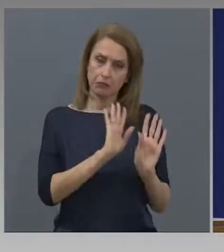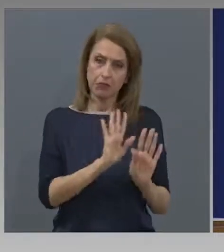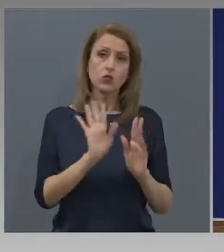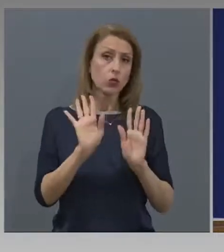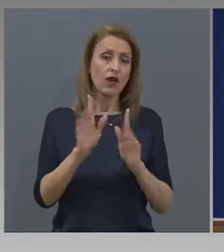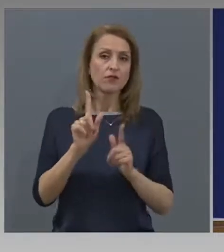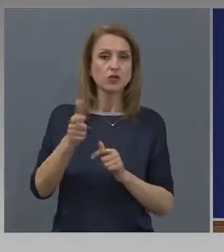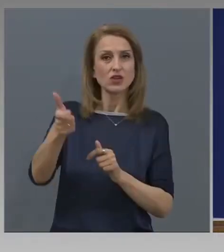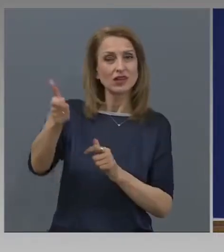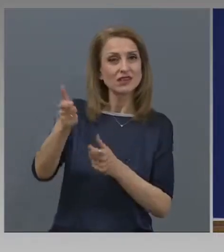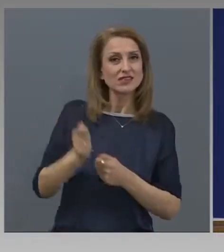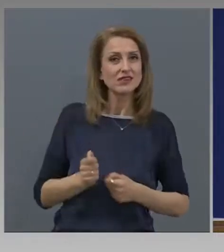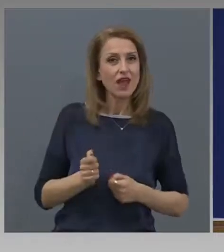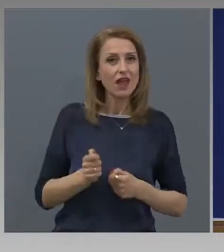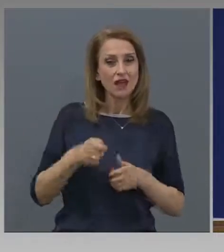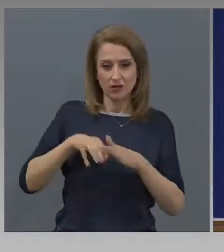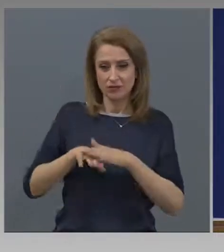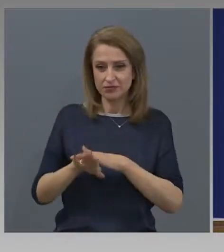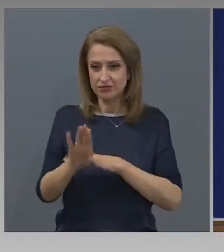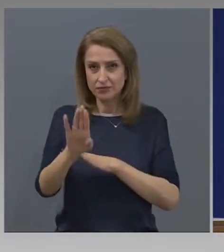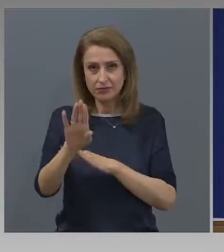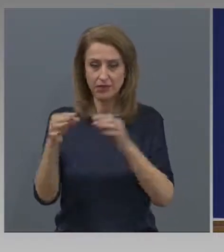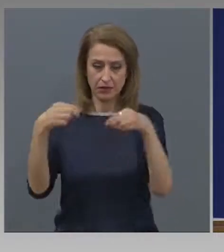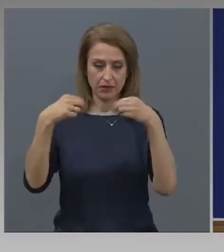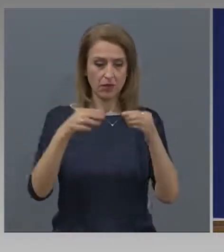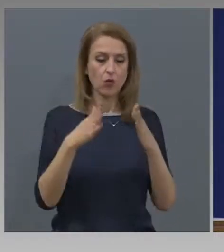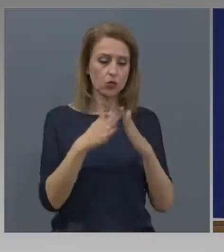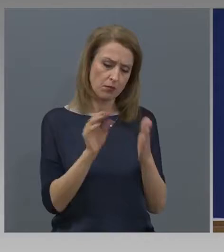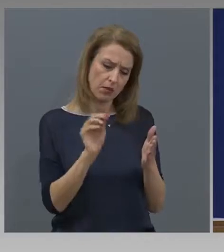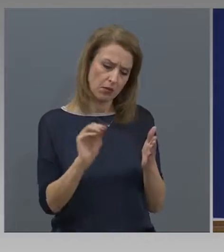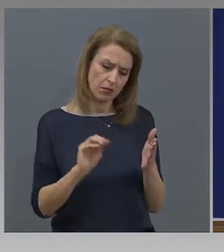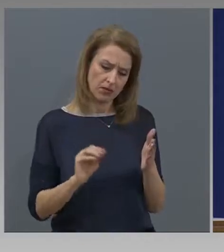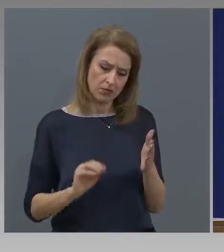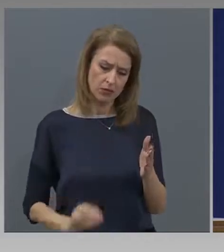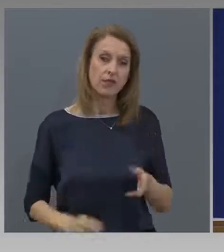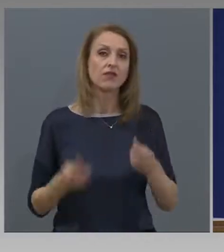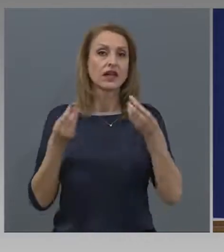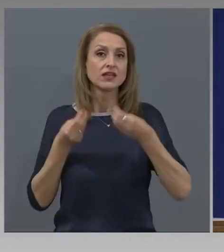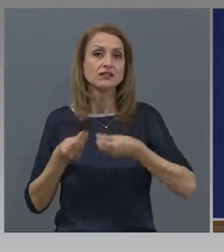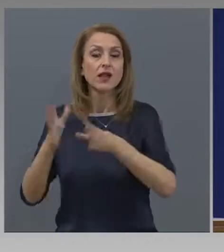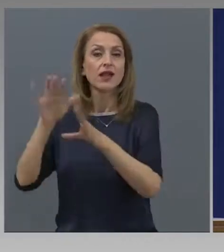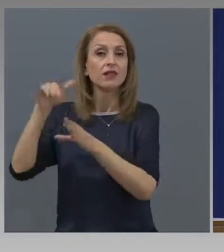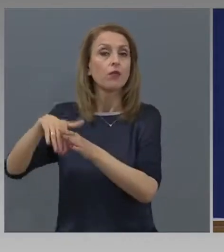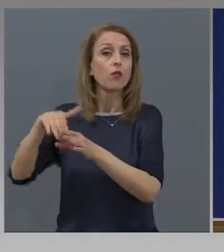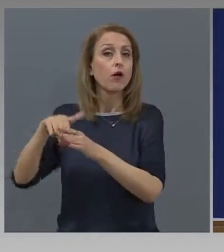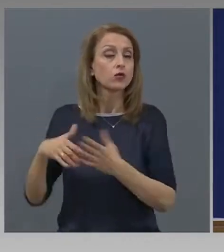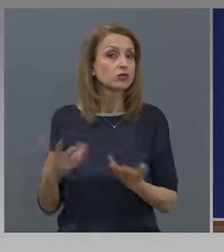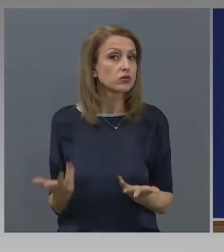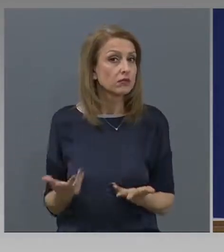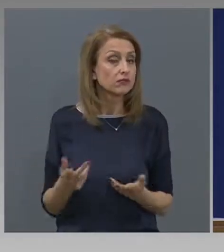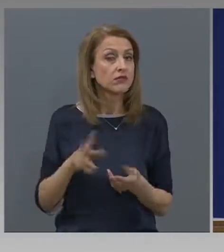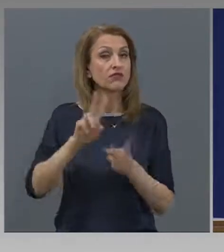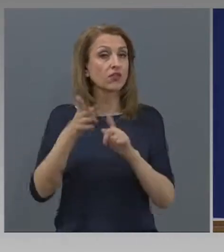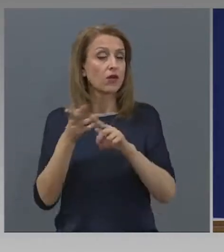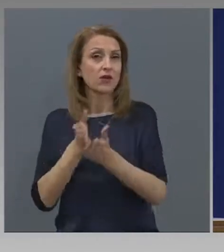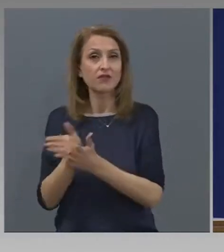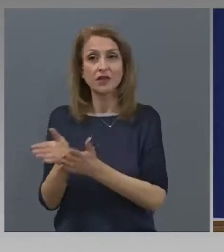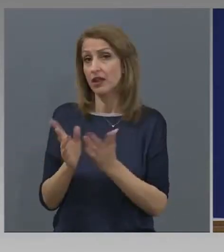и тези заявления биха могли да бъдат изпратени по почтата, като друг вариант.